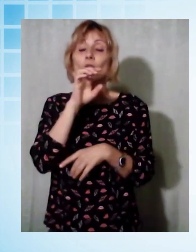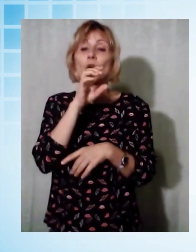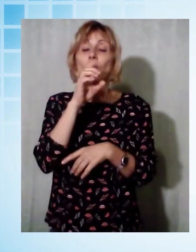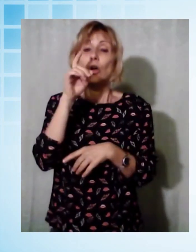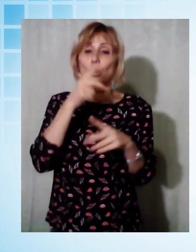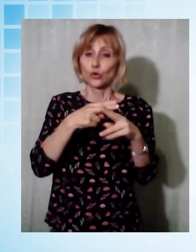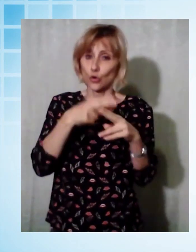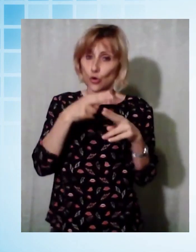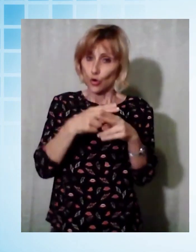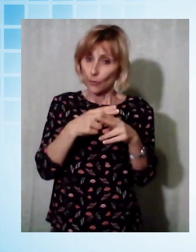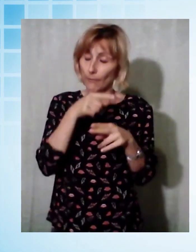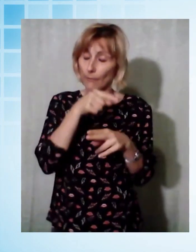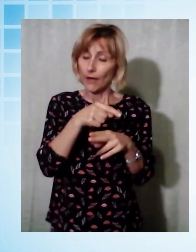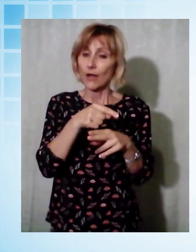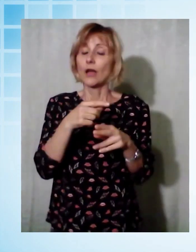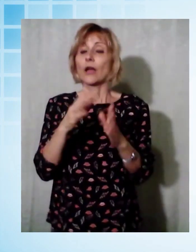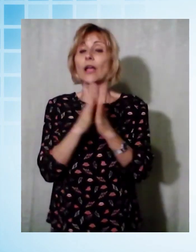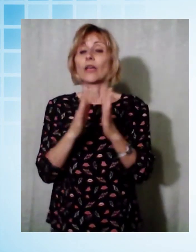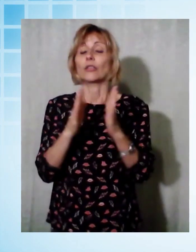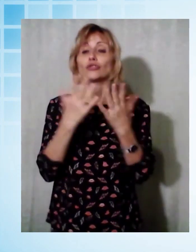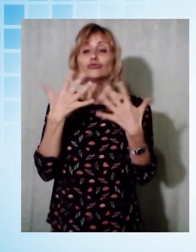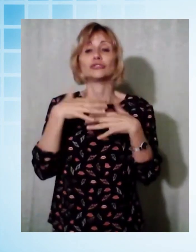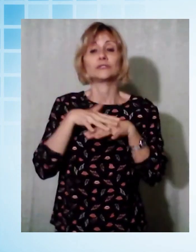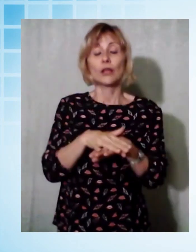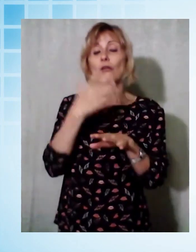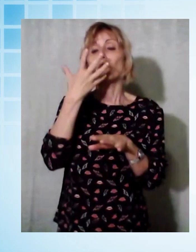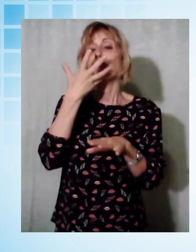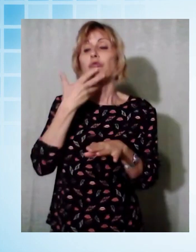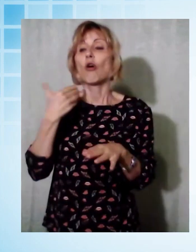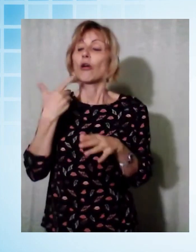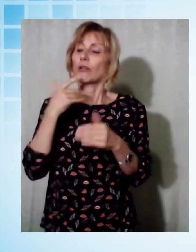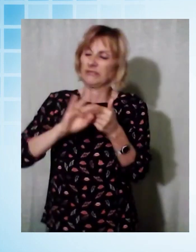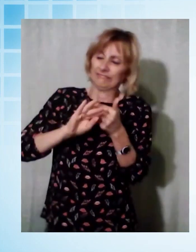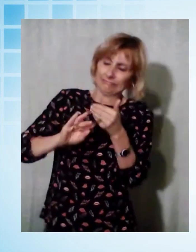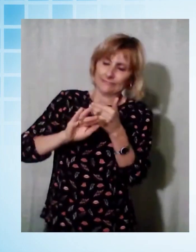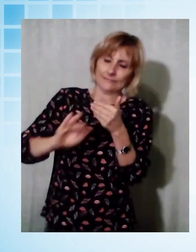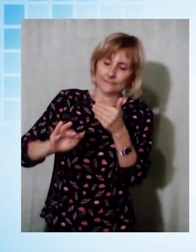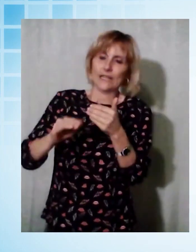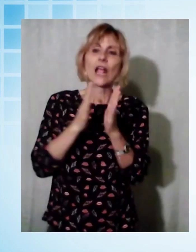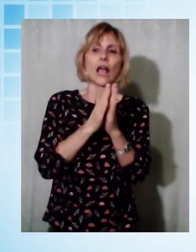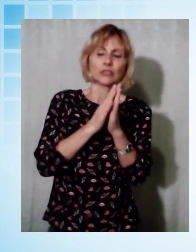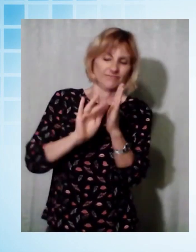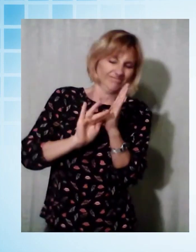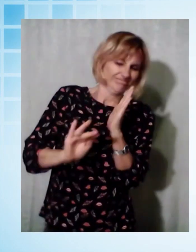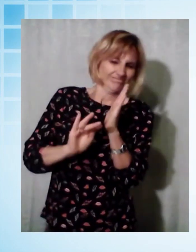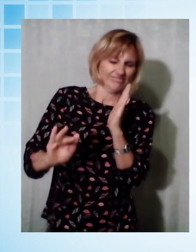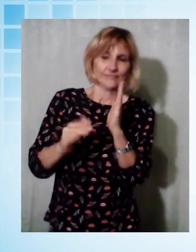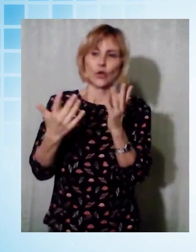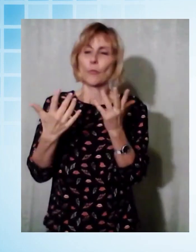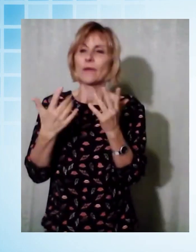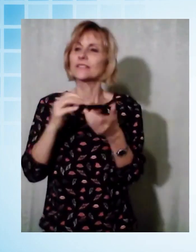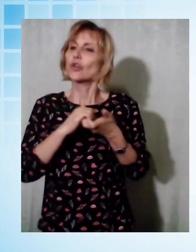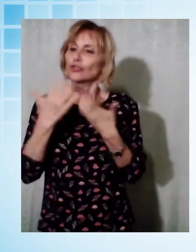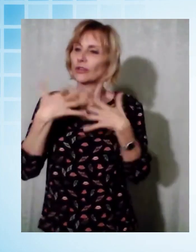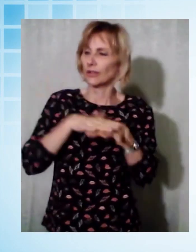integralisti pretendono di venire ancora a margine della società quelli non considerati a norma. Come